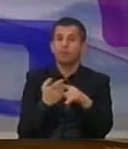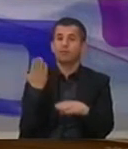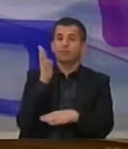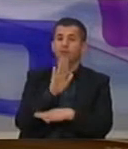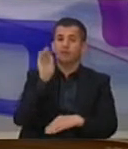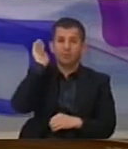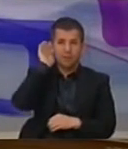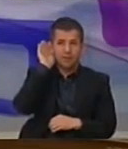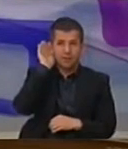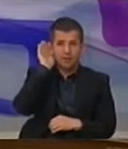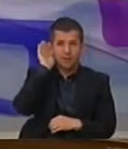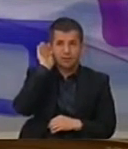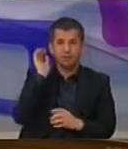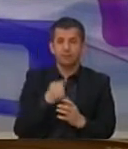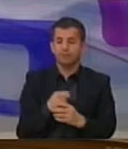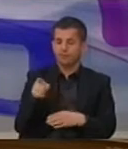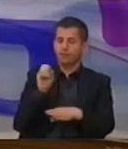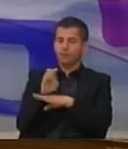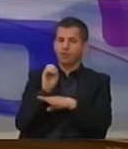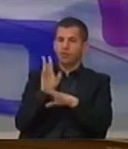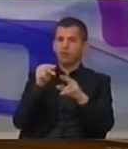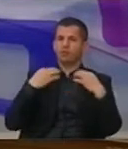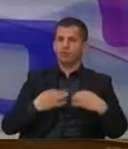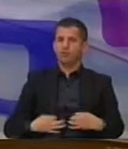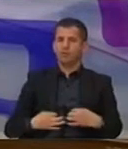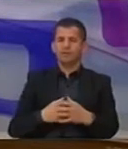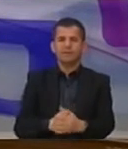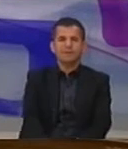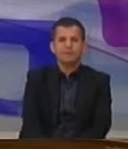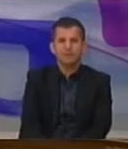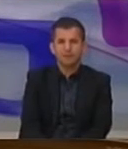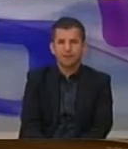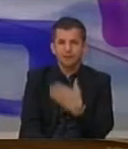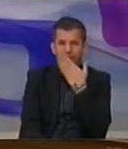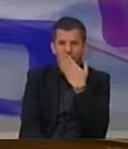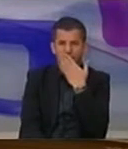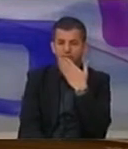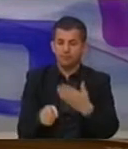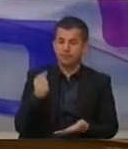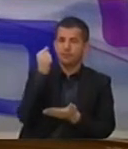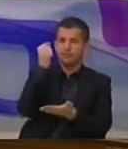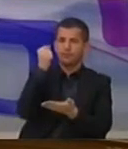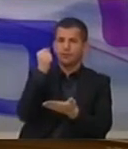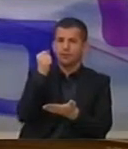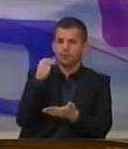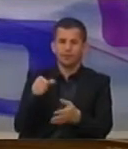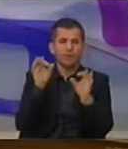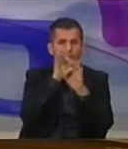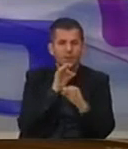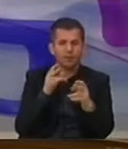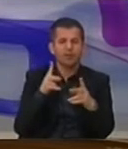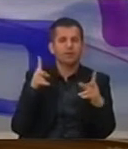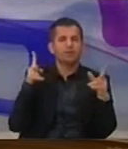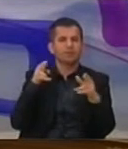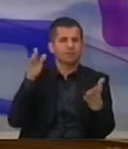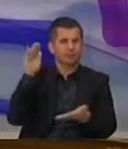ministrit në këto këshila janë profesionistë. Ndërsa sa i takon në bugjetit, nuk ka asë një shkurtim